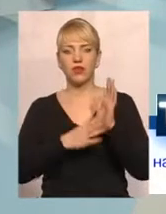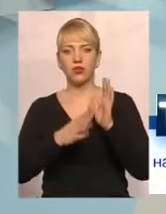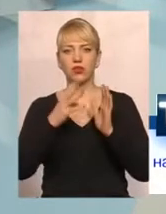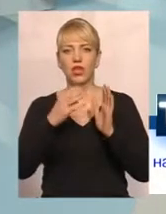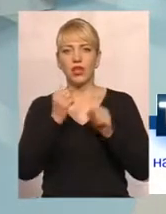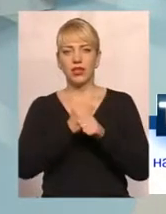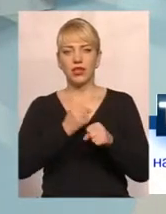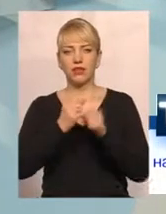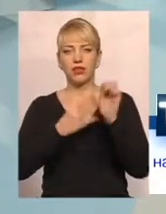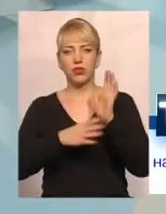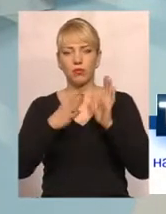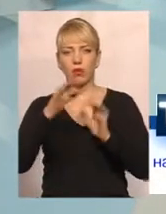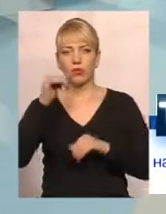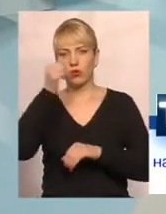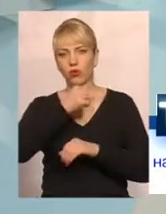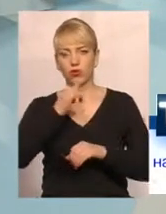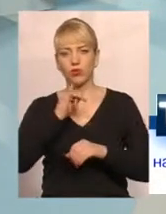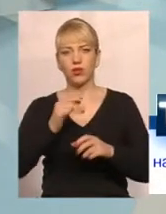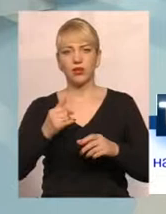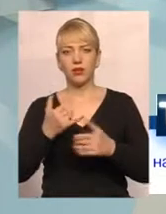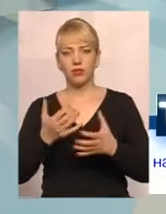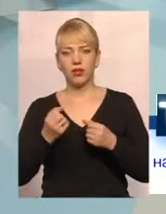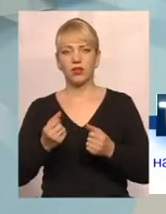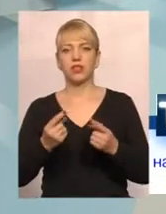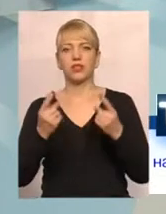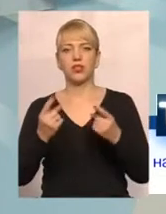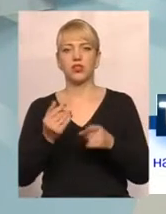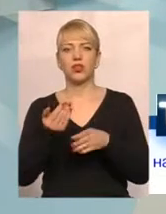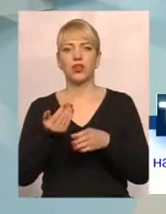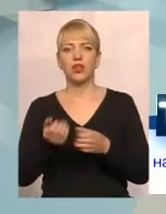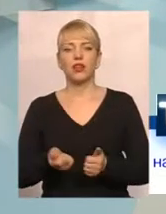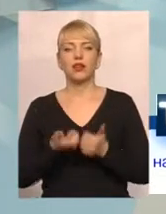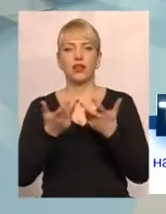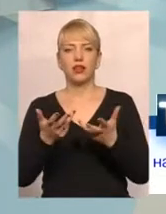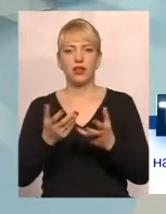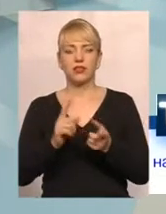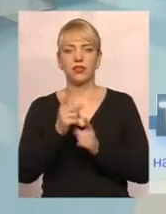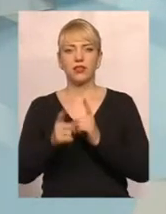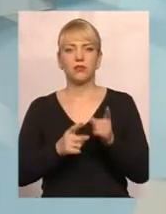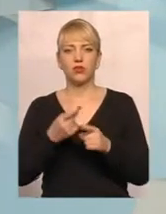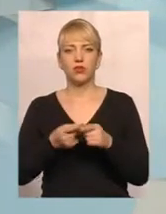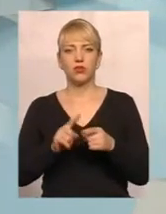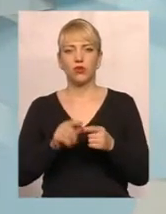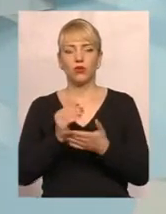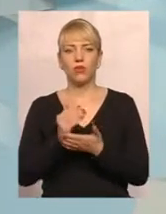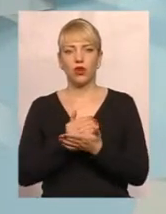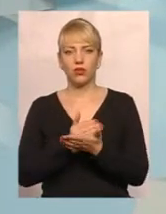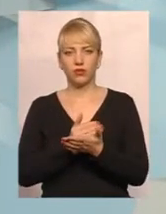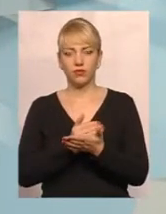року, на сьогоднішній день прийнято значна кількість змін до цього порядку,